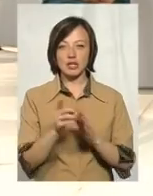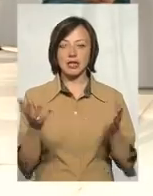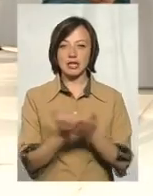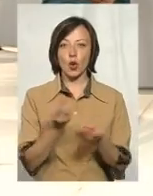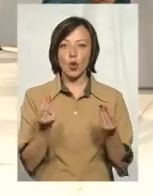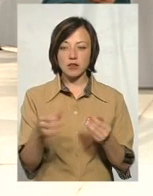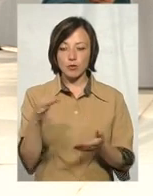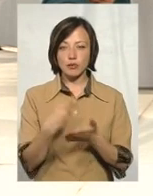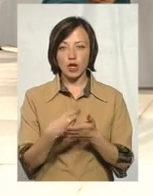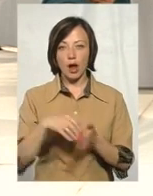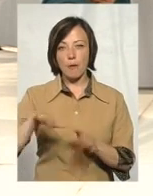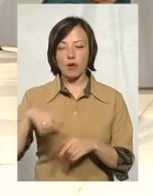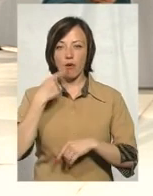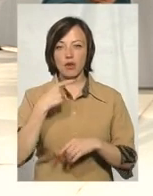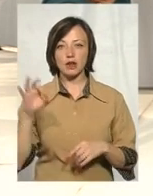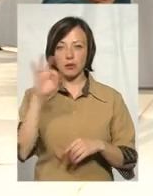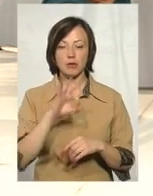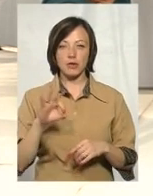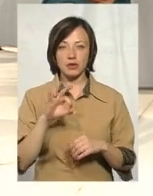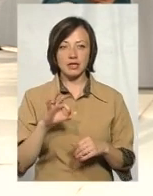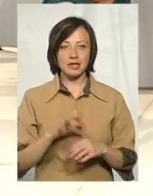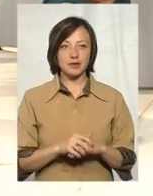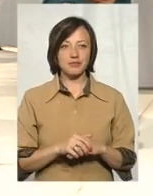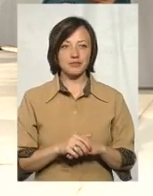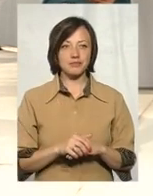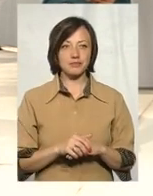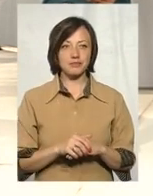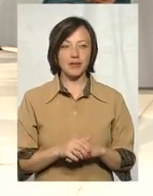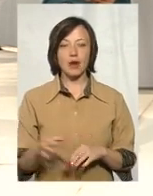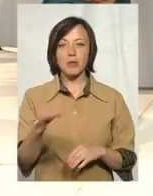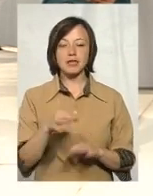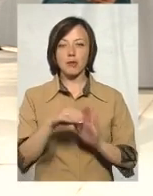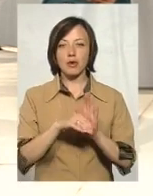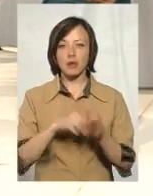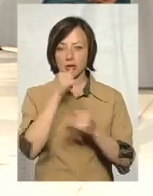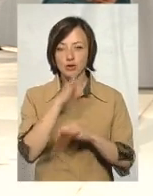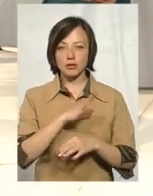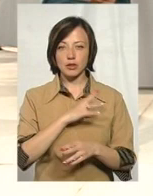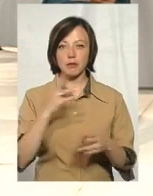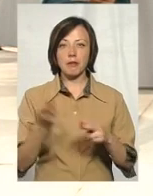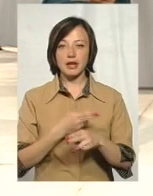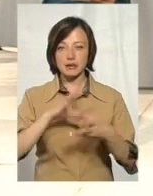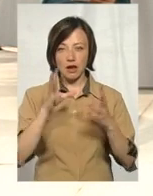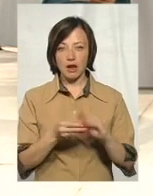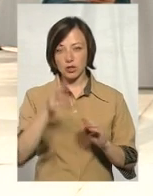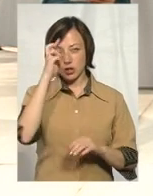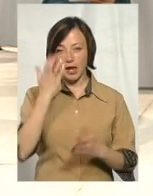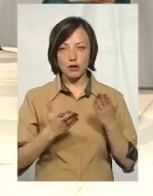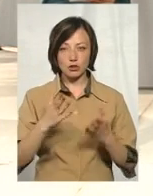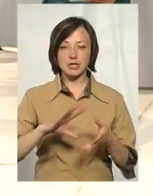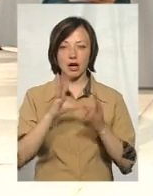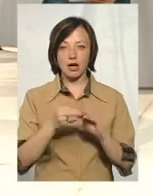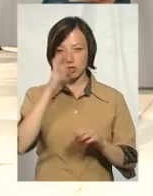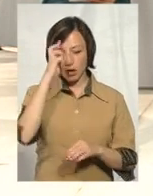гроші в обласному бюджеті, а потім говорити про чергову Я скажу, обласна програма не може бути беззагальна держава. Якщо беззагальна державна